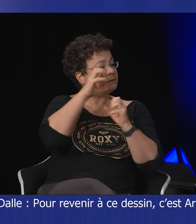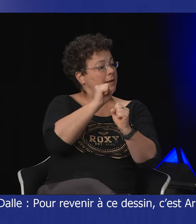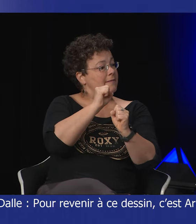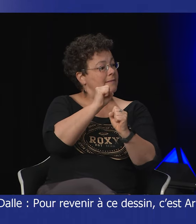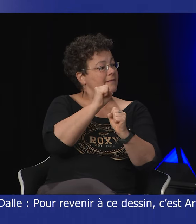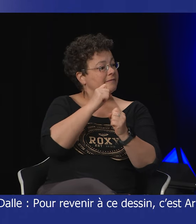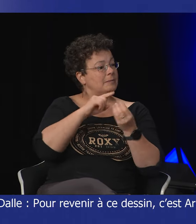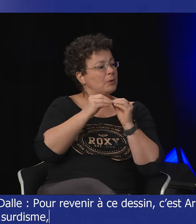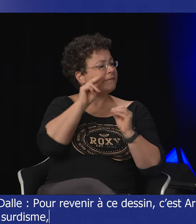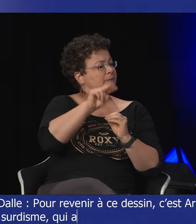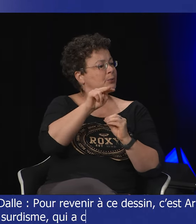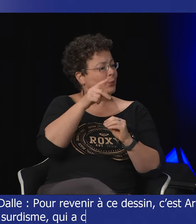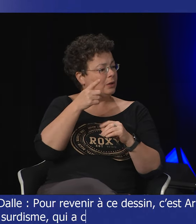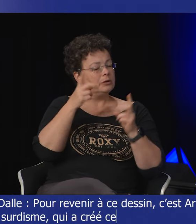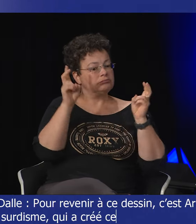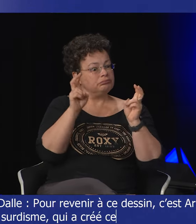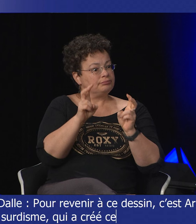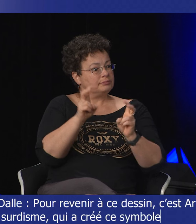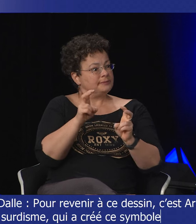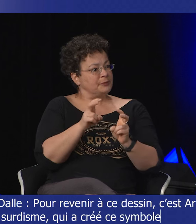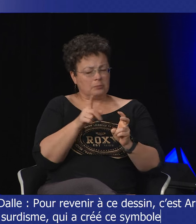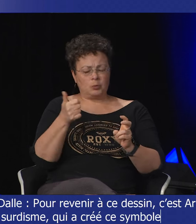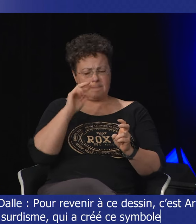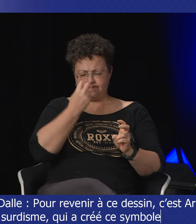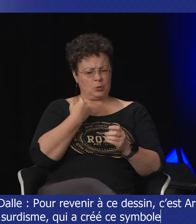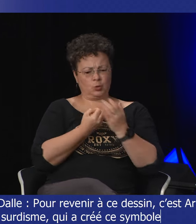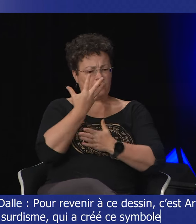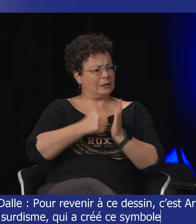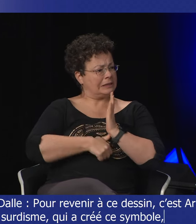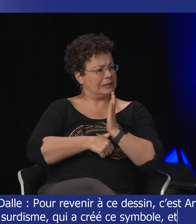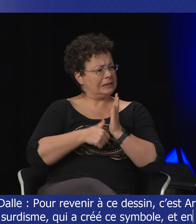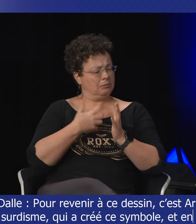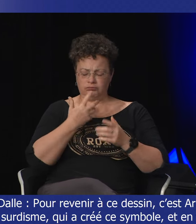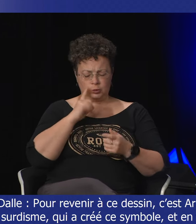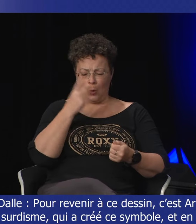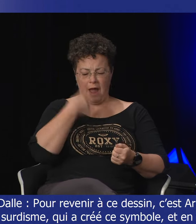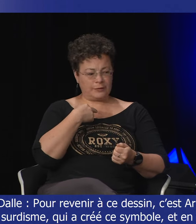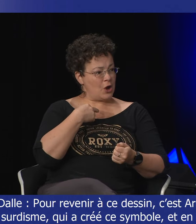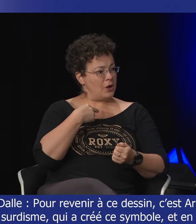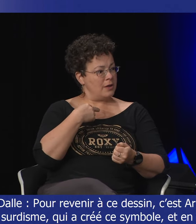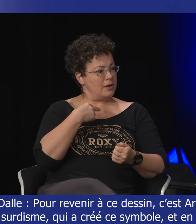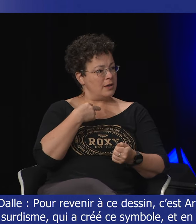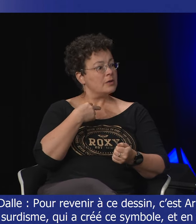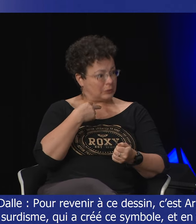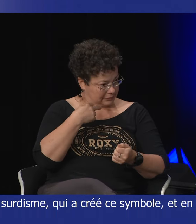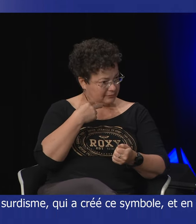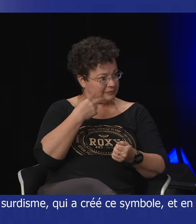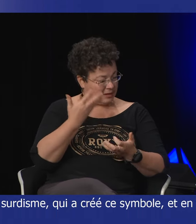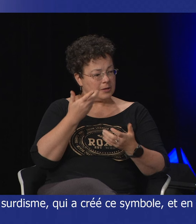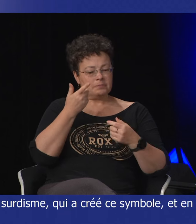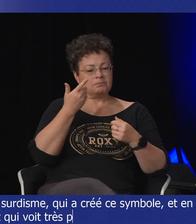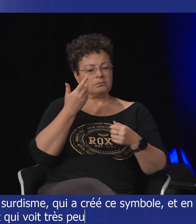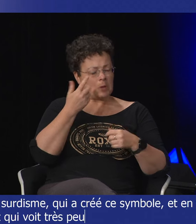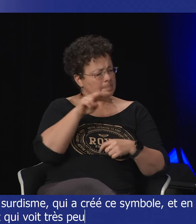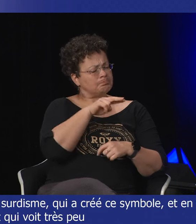surdisme qui a créé ce symbole et en fait c'est quelqu'un qui a une maladie visuelle et qui voit très